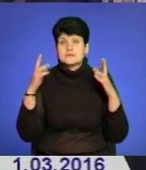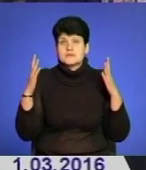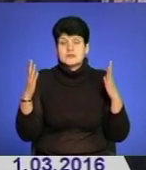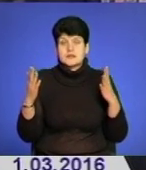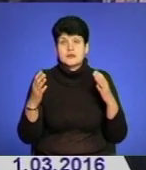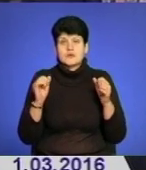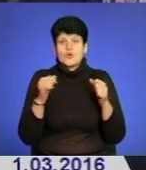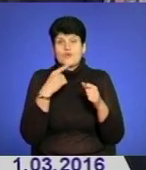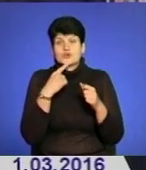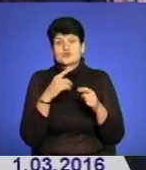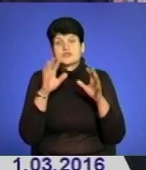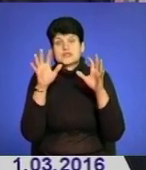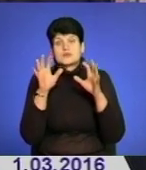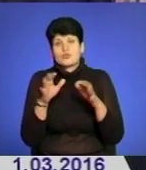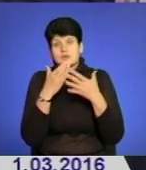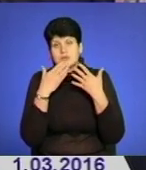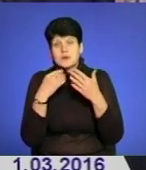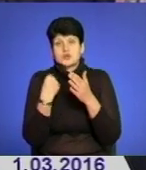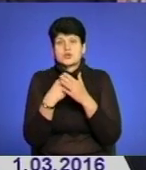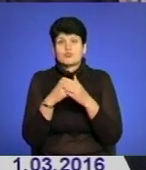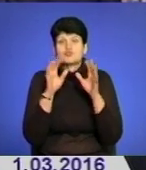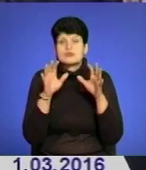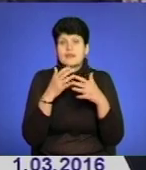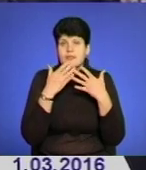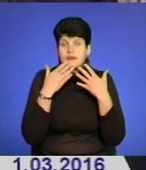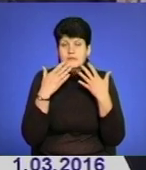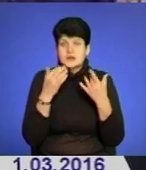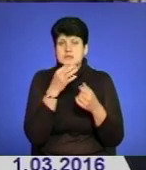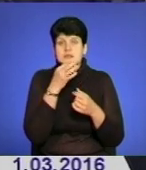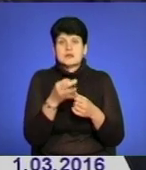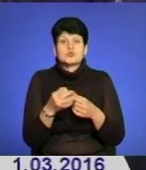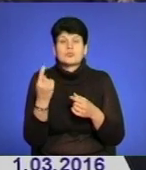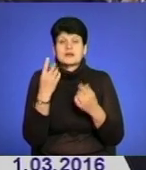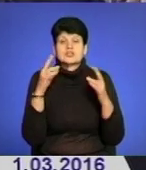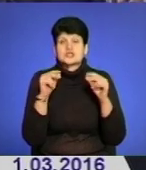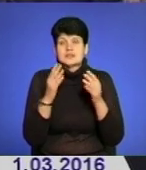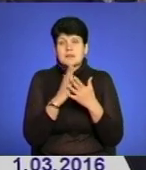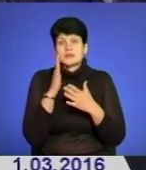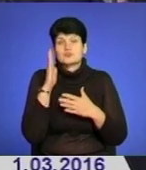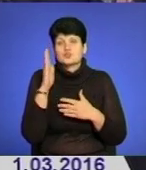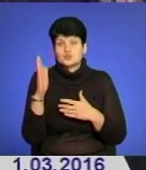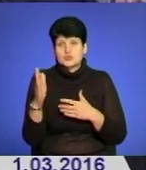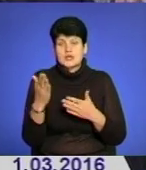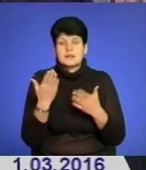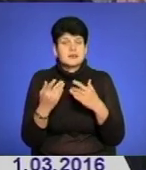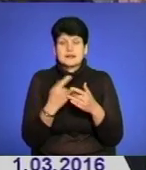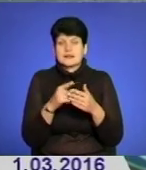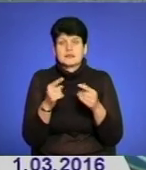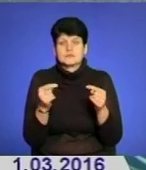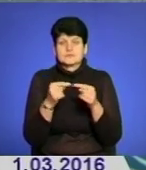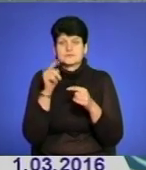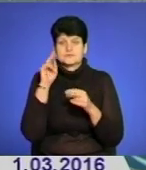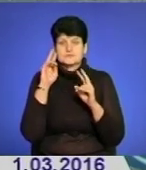Чи якийсь бюджет, чи закон, якось так. Ну не знаю, сказали, що перших числах мають бути, але ми не впевнені в цьому.